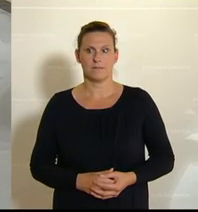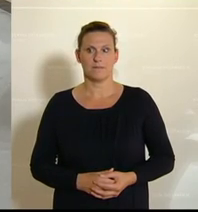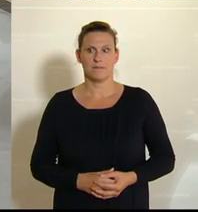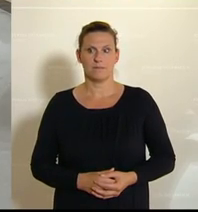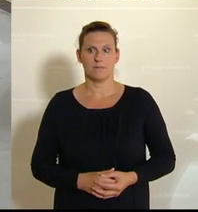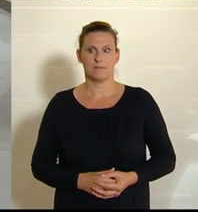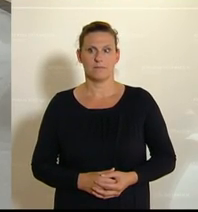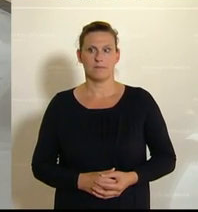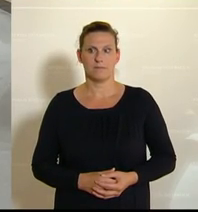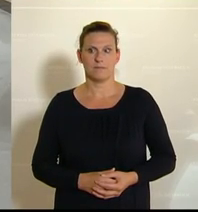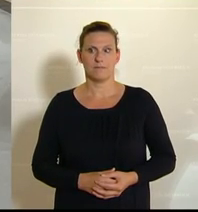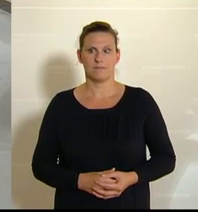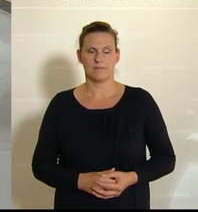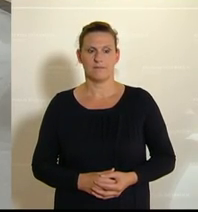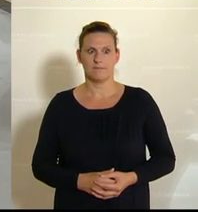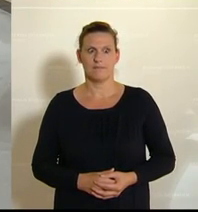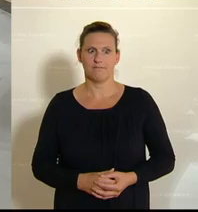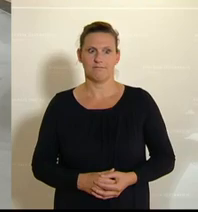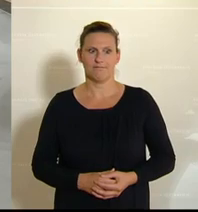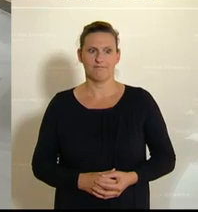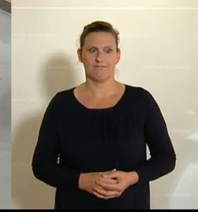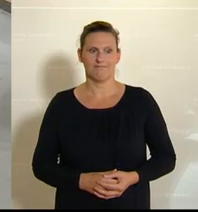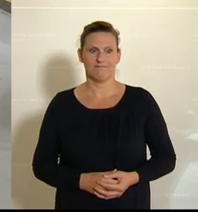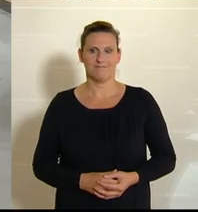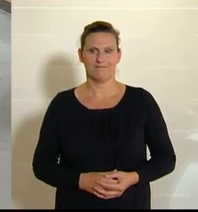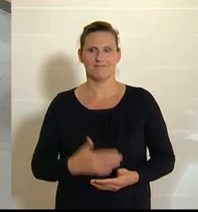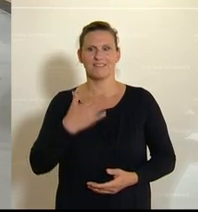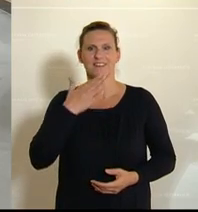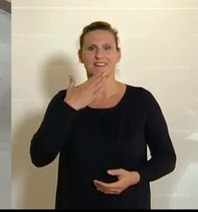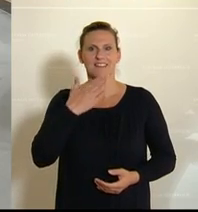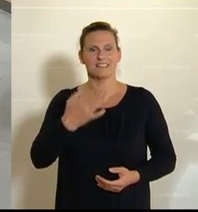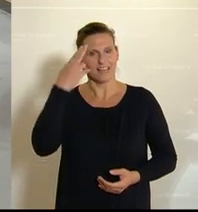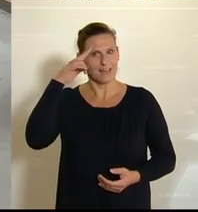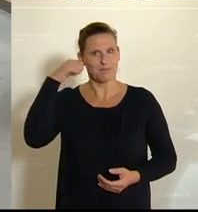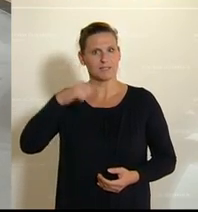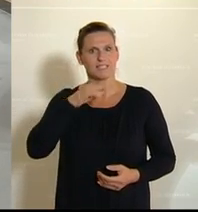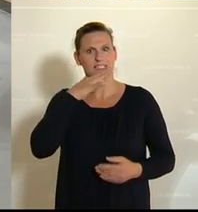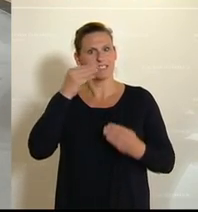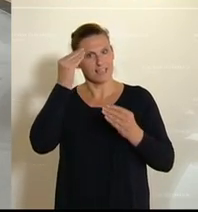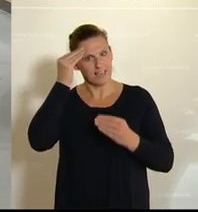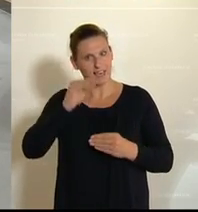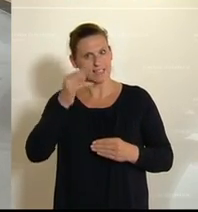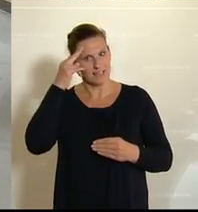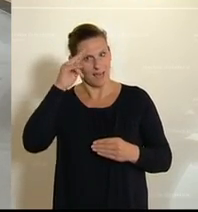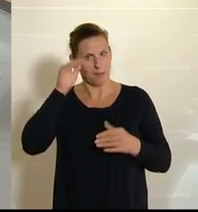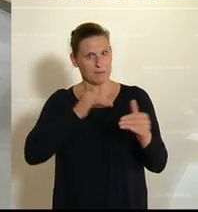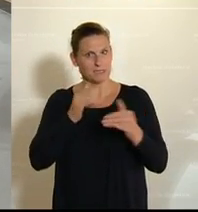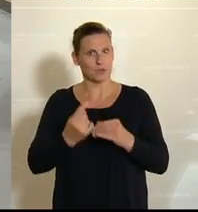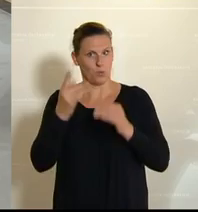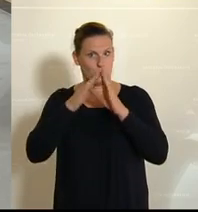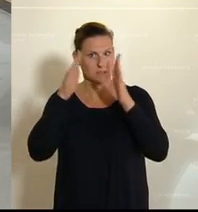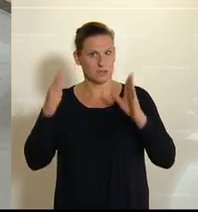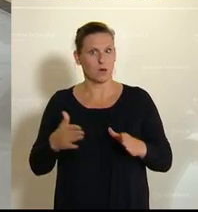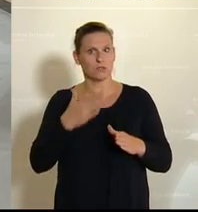Präsident. Sehr geehrter Herr Minister, hohes Haus,